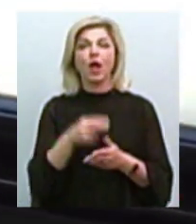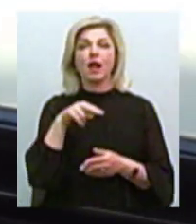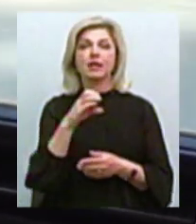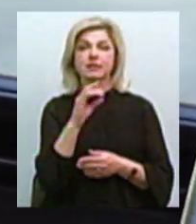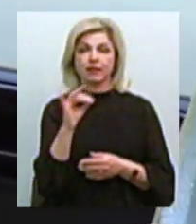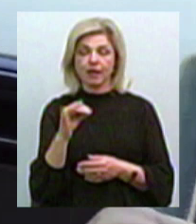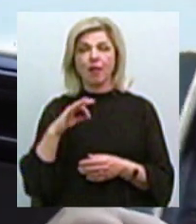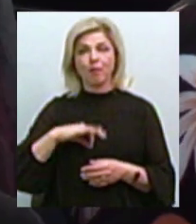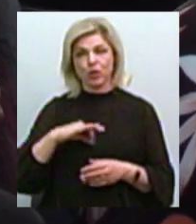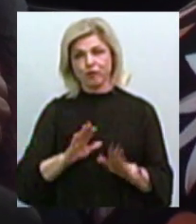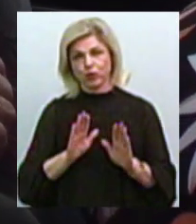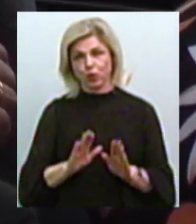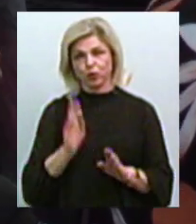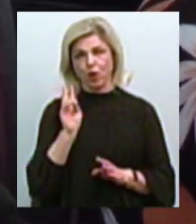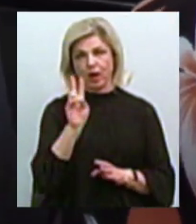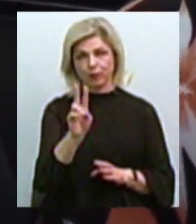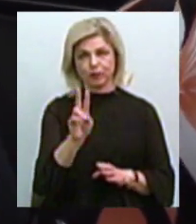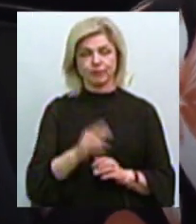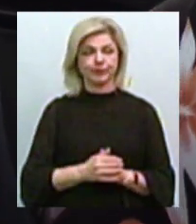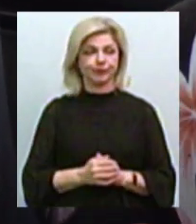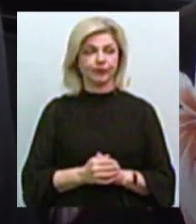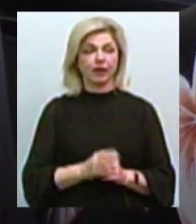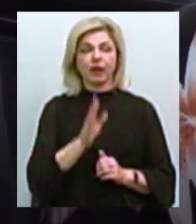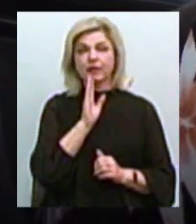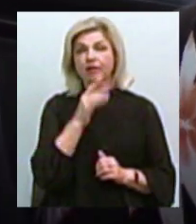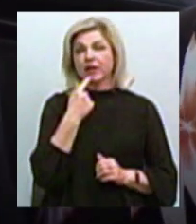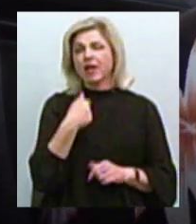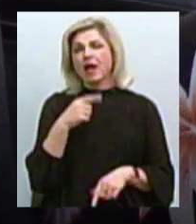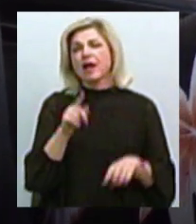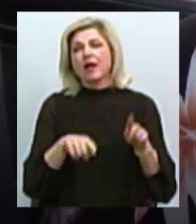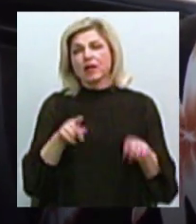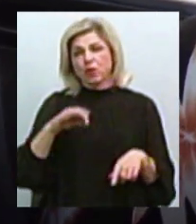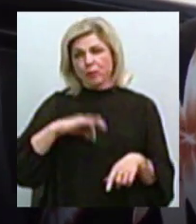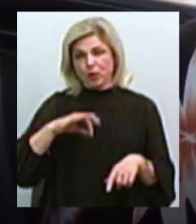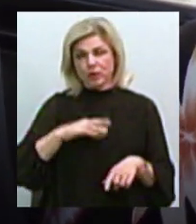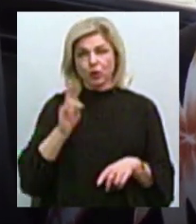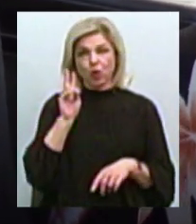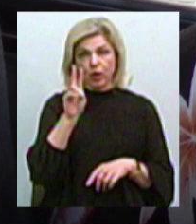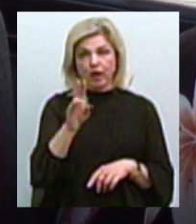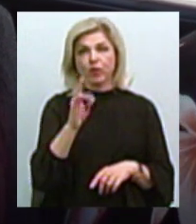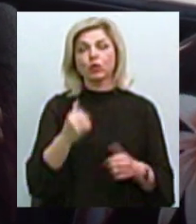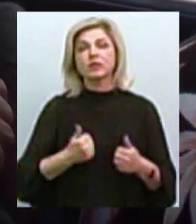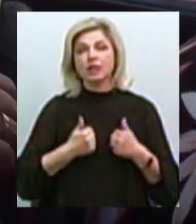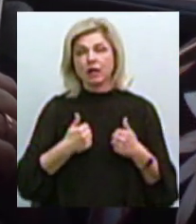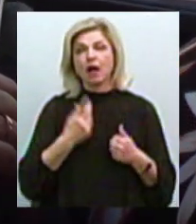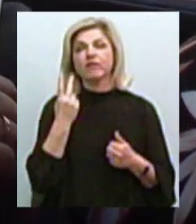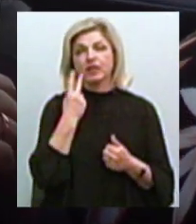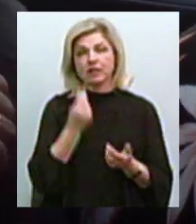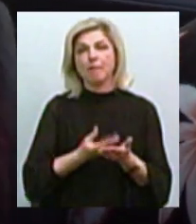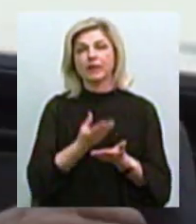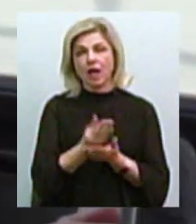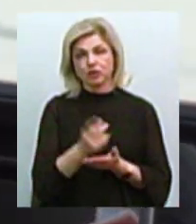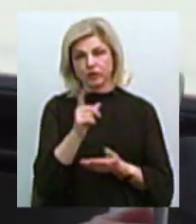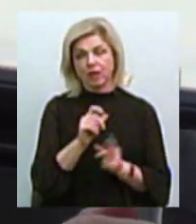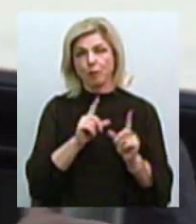користується тільки тролейбусом. Я рідко користуюсь тролейбусами, але намагаюся завжди сплачувати за